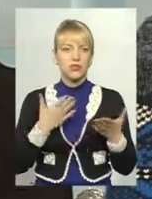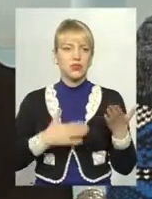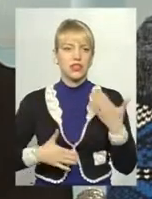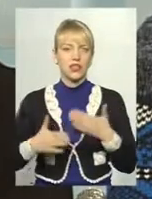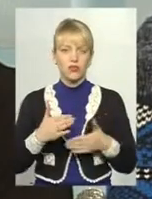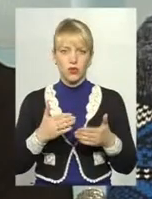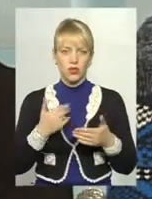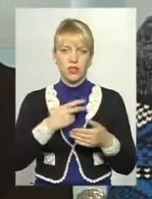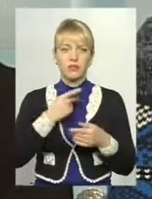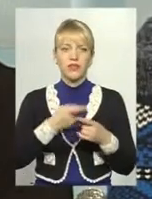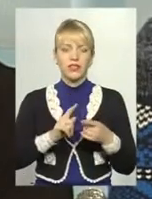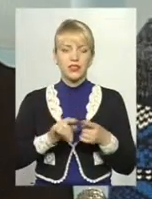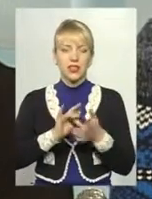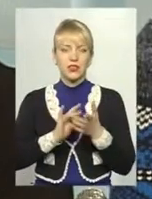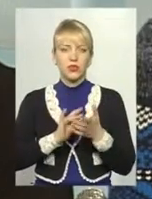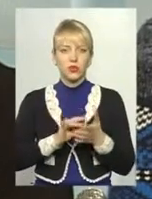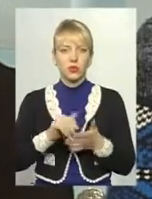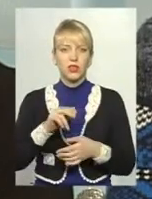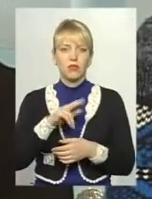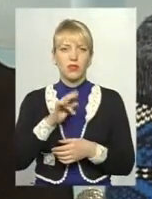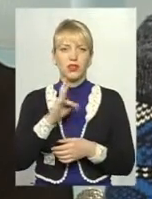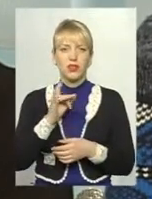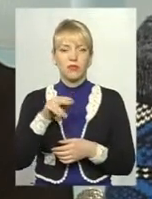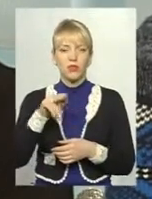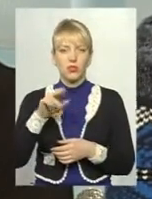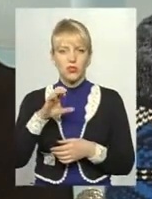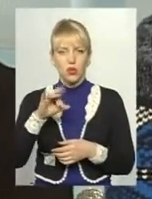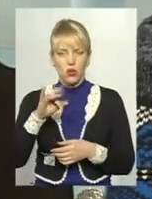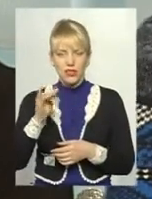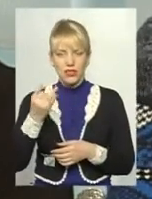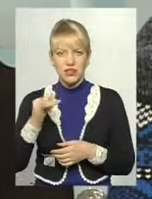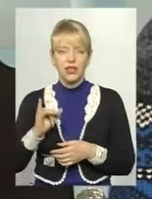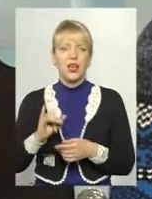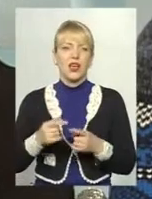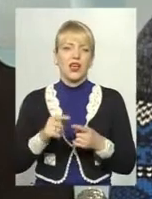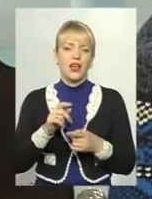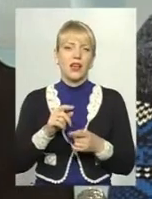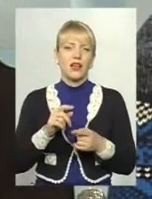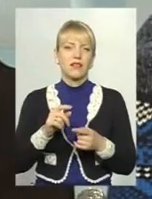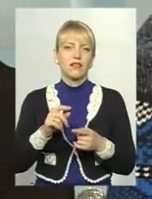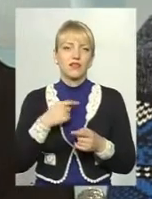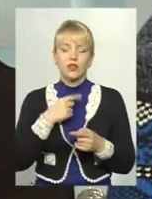ця екскурсія, прогулянка по Дністровському каньйону, одна з найпопулярних, це вже що стосується природних чудес.